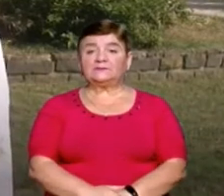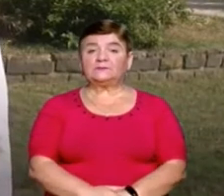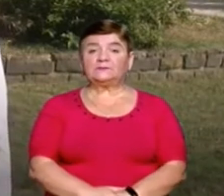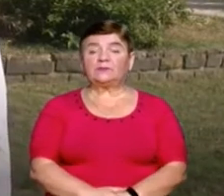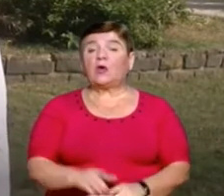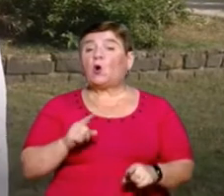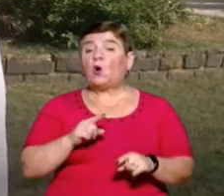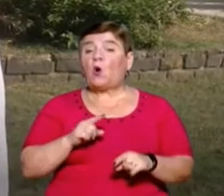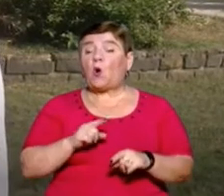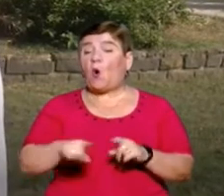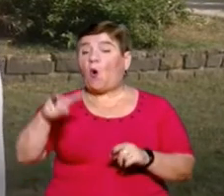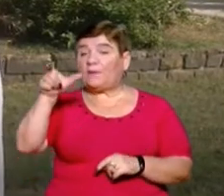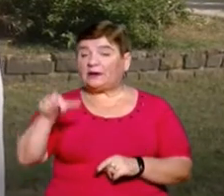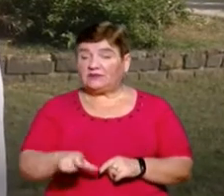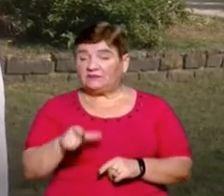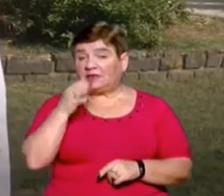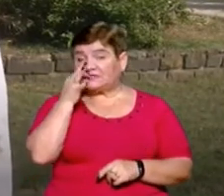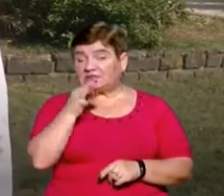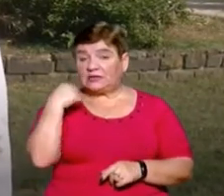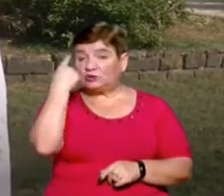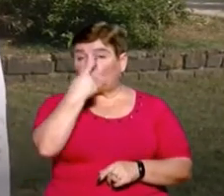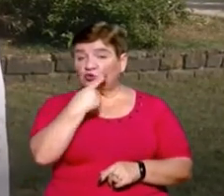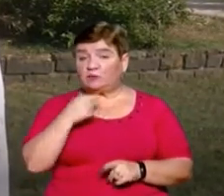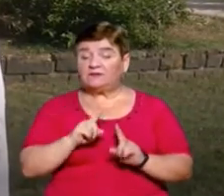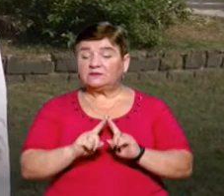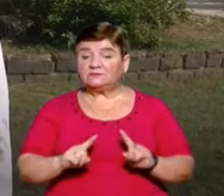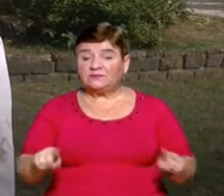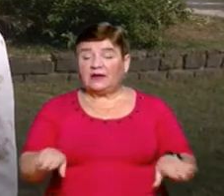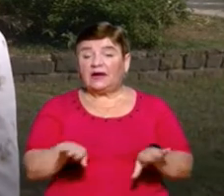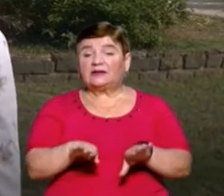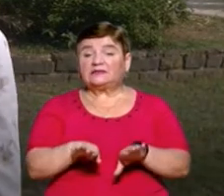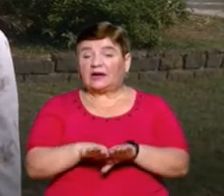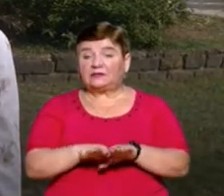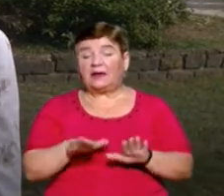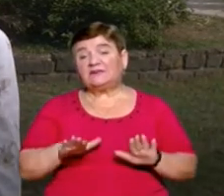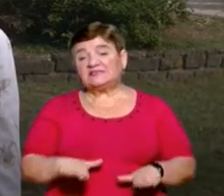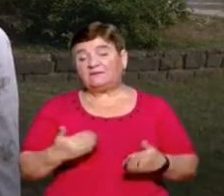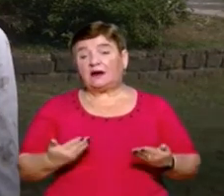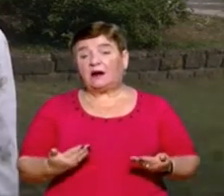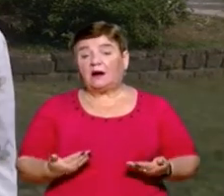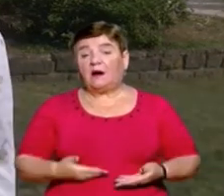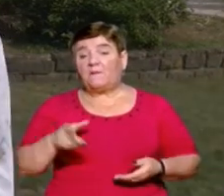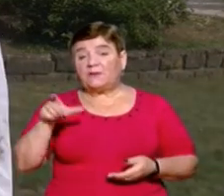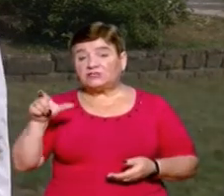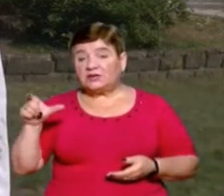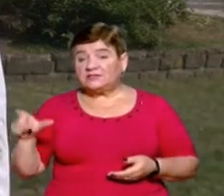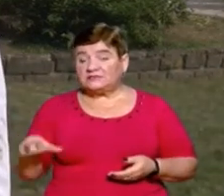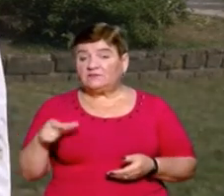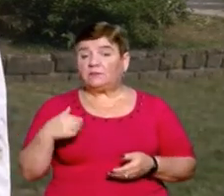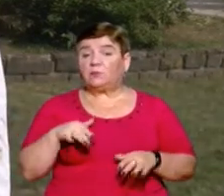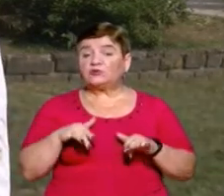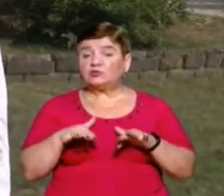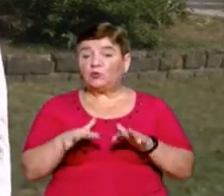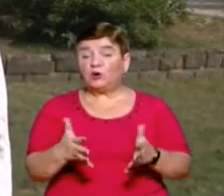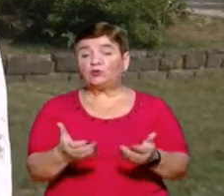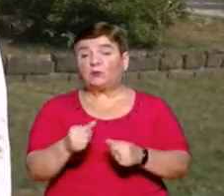Оперативники з послужби задокументували, що посадовець встановив так звану таксу для місцевих мешканців за прискорення процедури